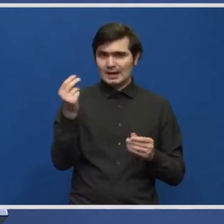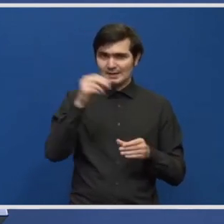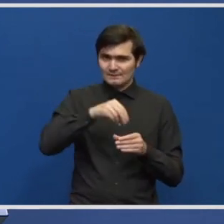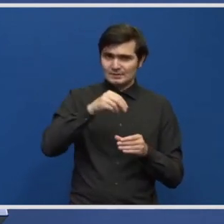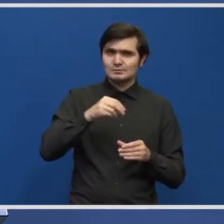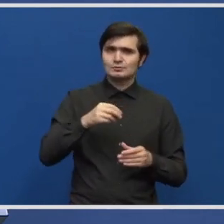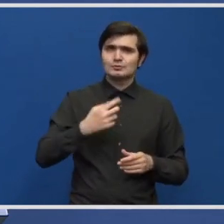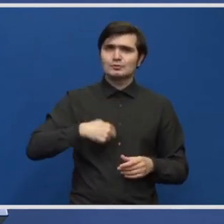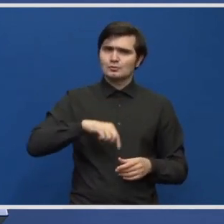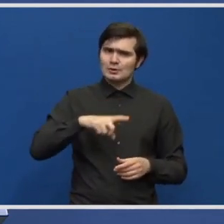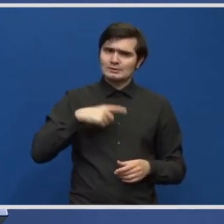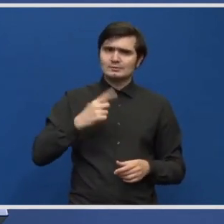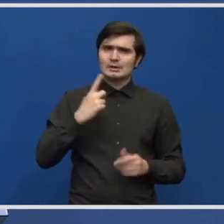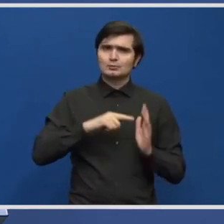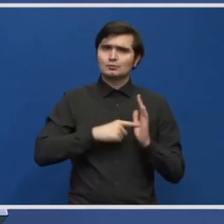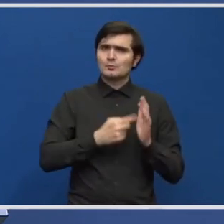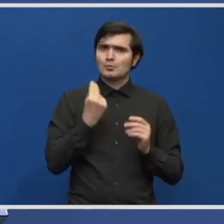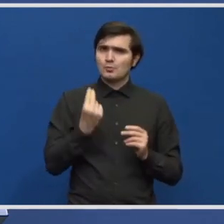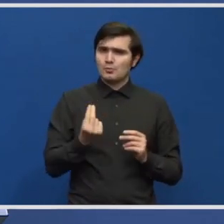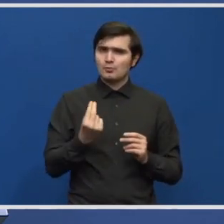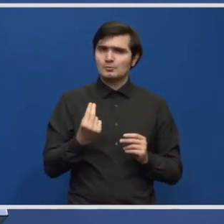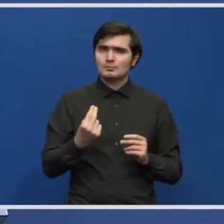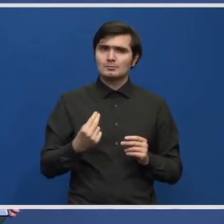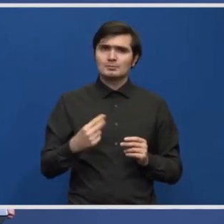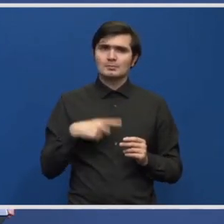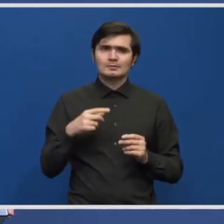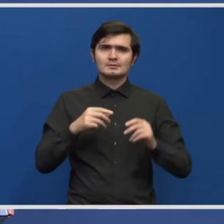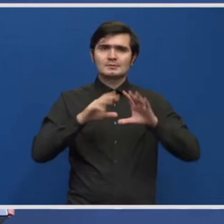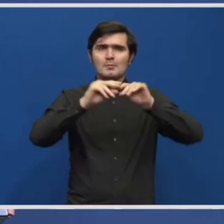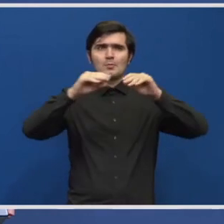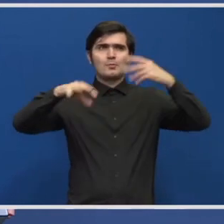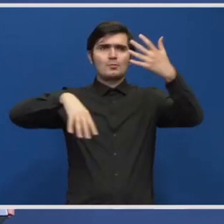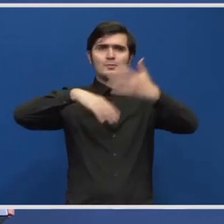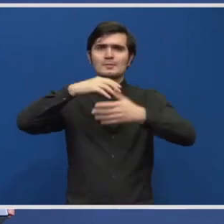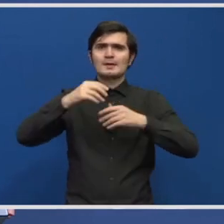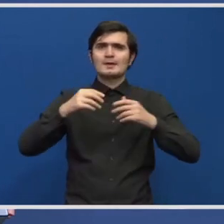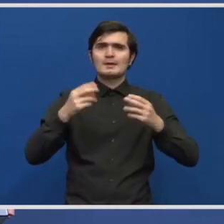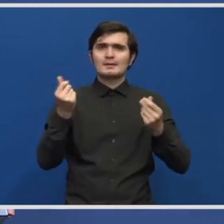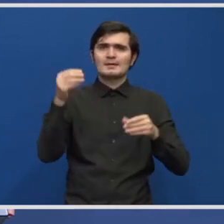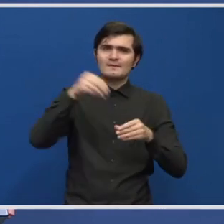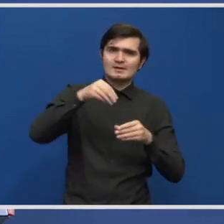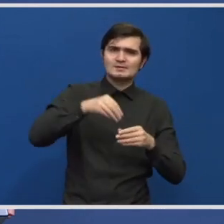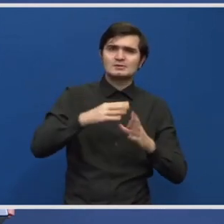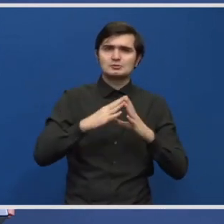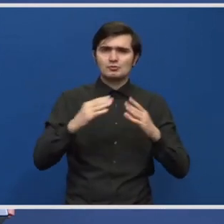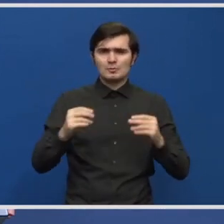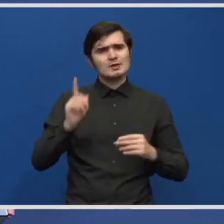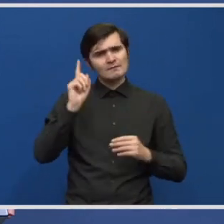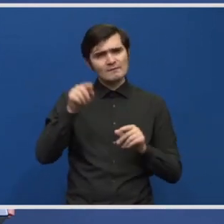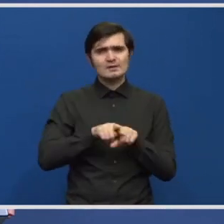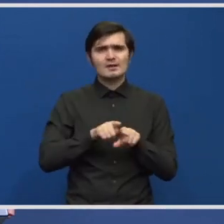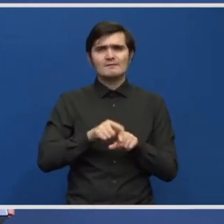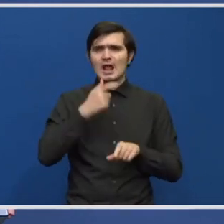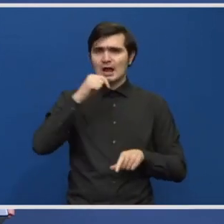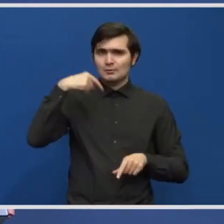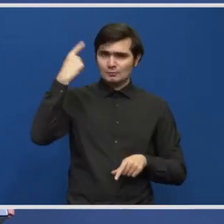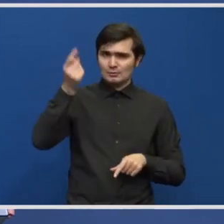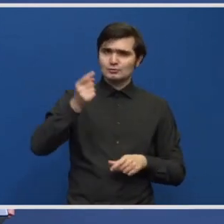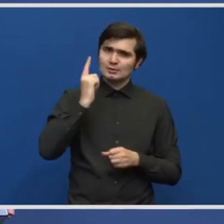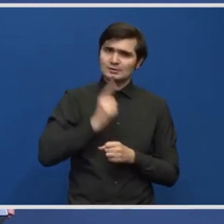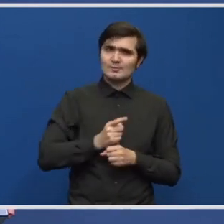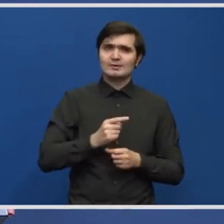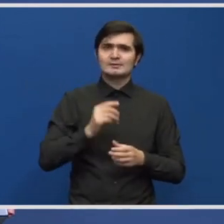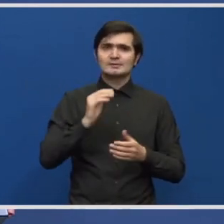suntem într-un punct bun, adică e o frenezie de investiții pe tot parcursul României și va fi în următorii ani. Important este să ne asigurăm că se menține